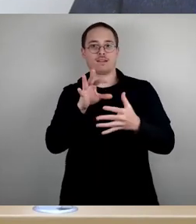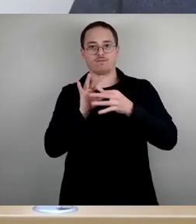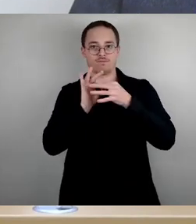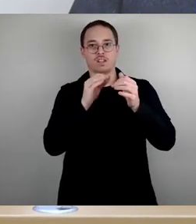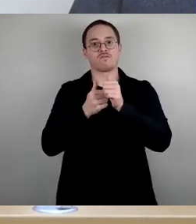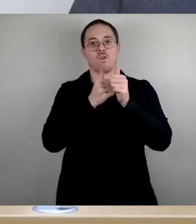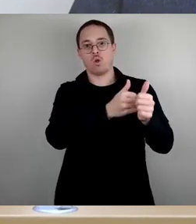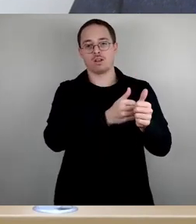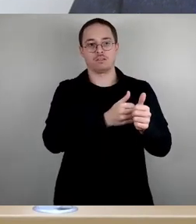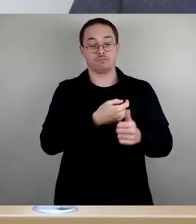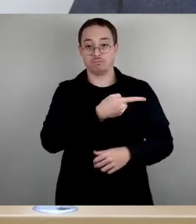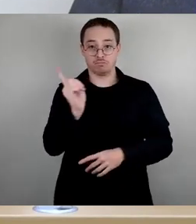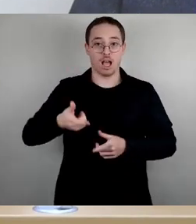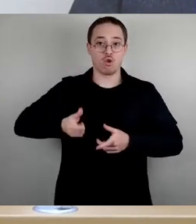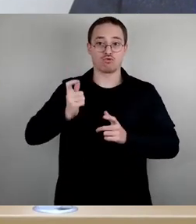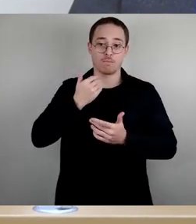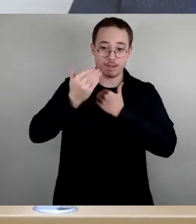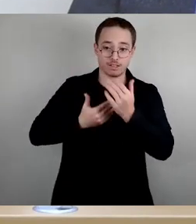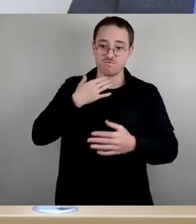Zustimmung geben kann, bitte ich um das Handzeichen.